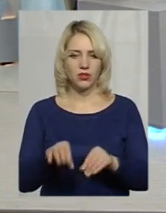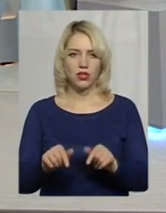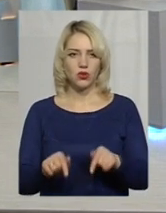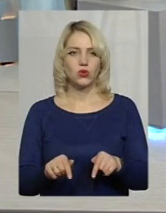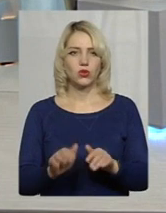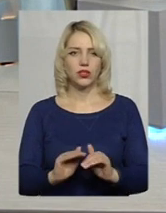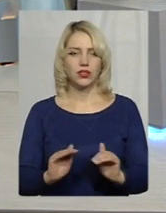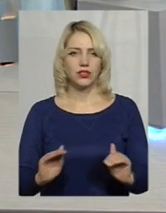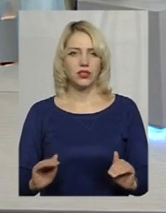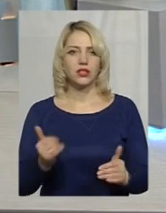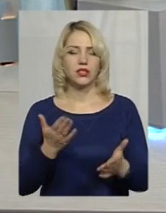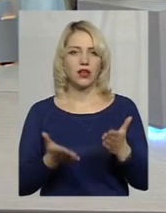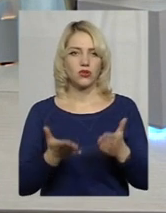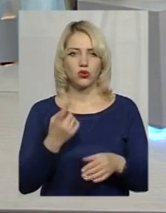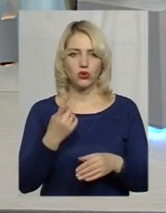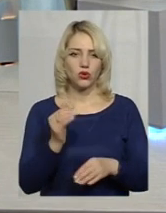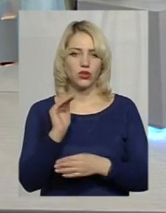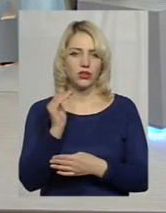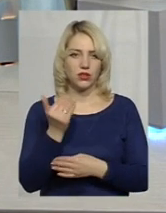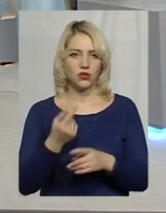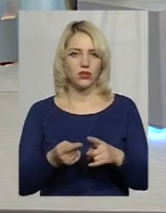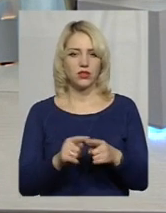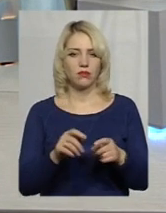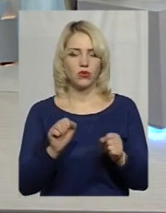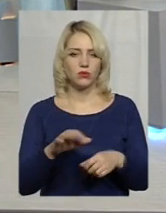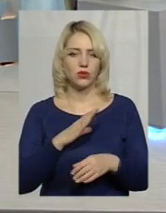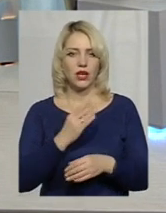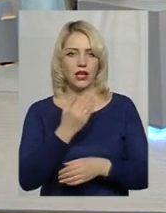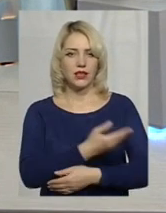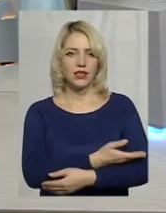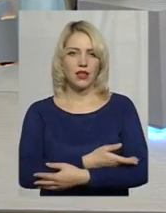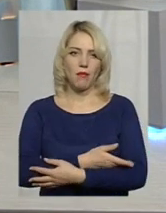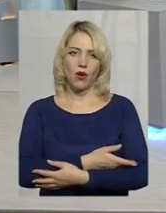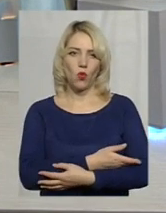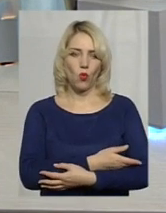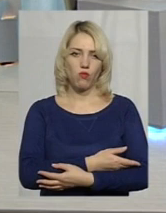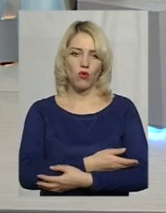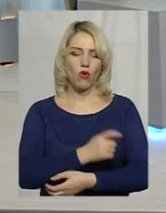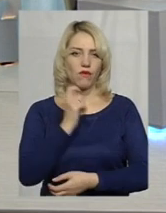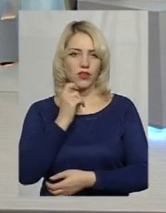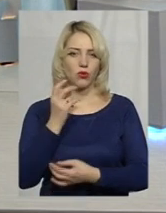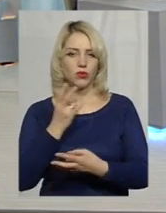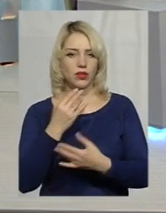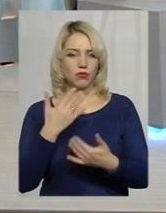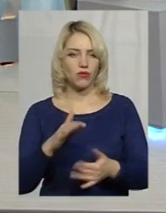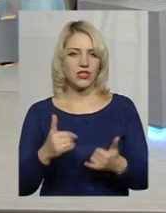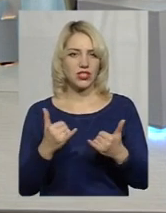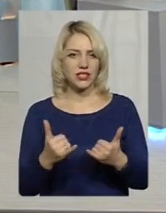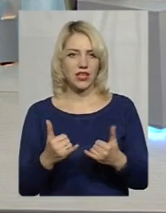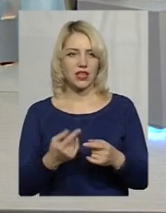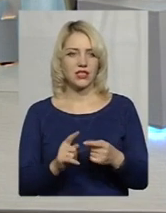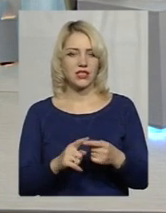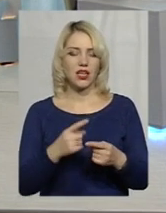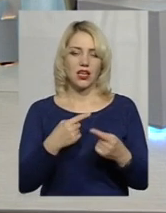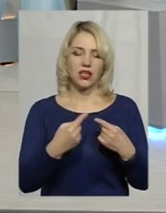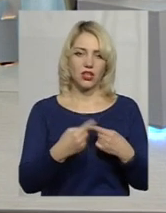якщо з однією дитиною, допустимо, це дитина малюкового віку, потрібно, ось вже зараз, це одні